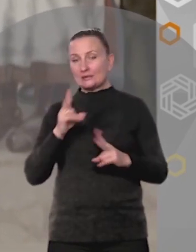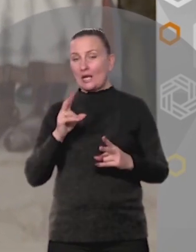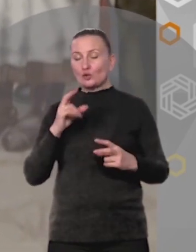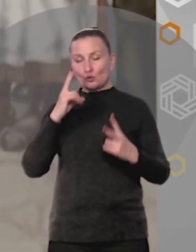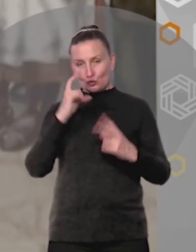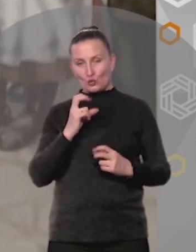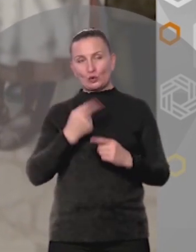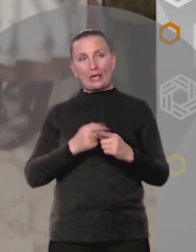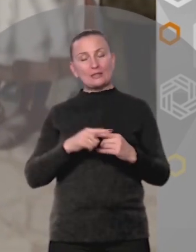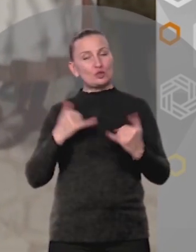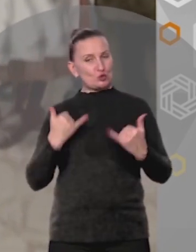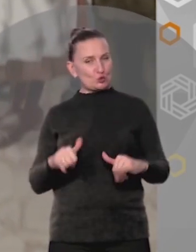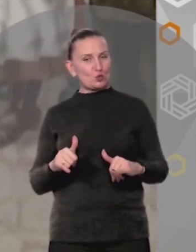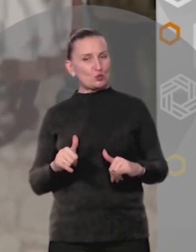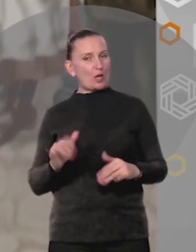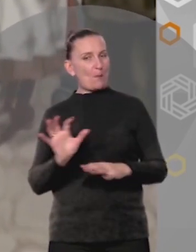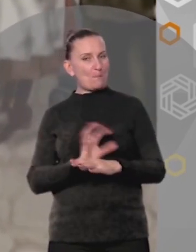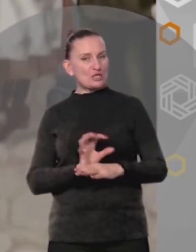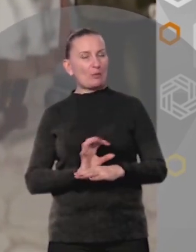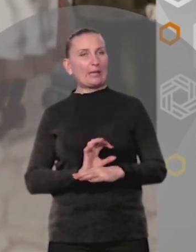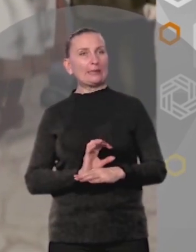знают скуки Эти чудо-башмаки